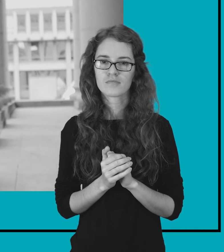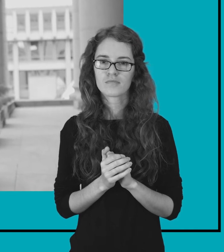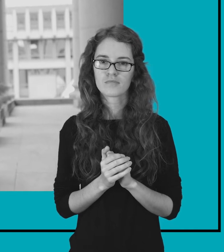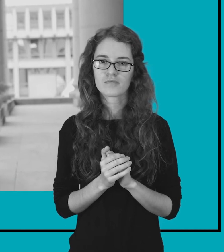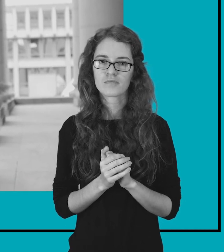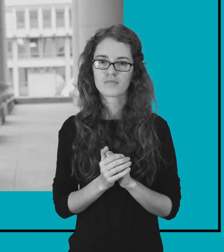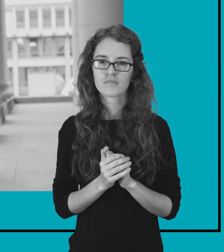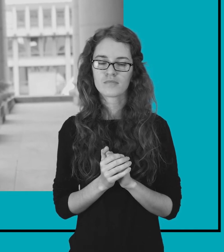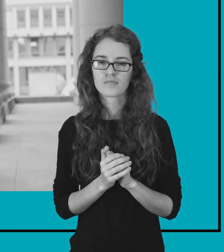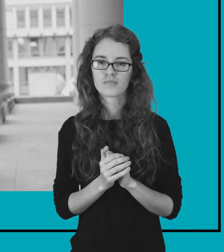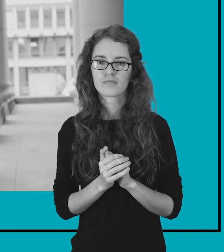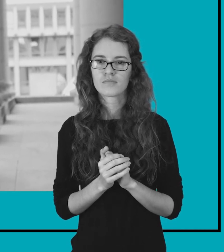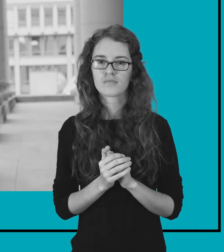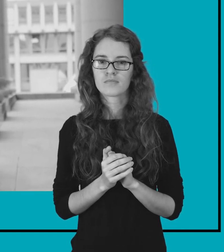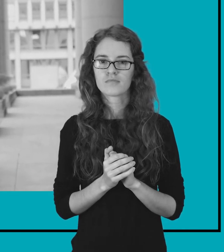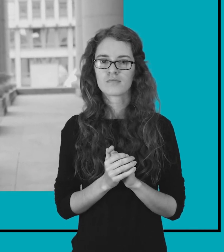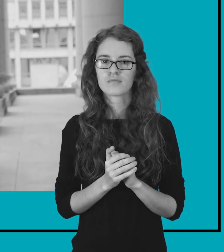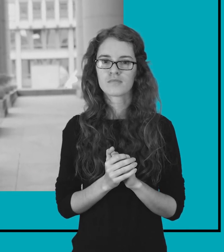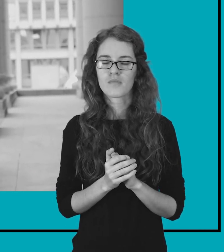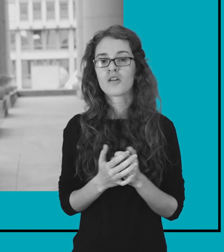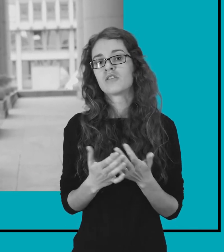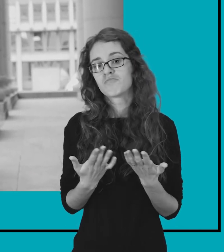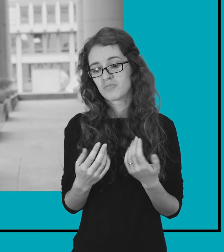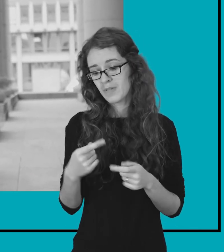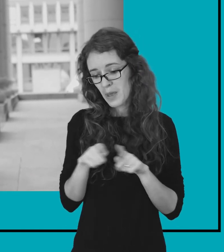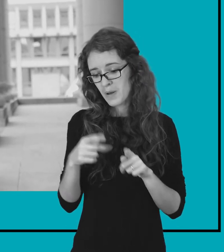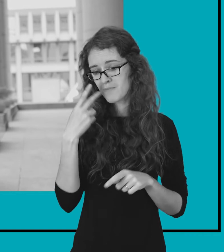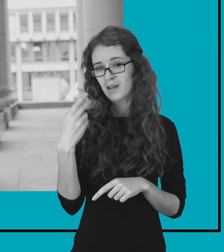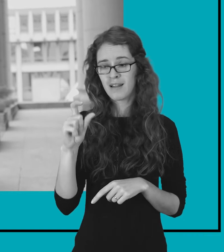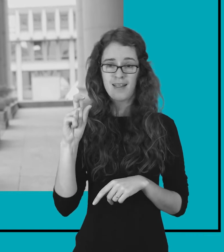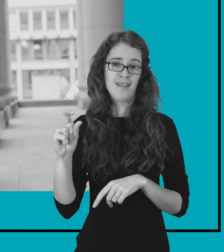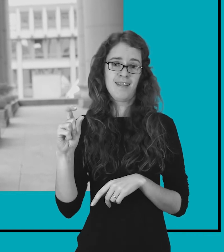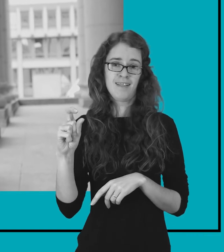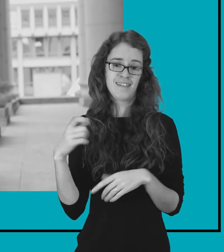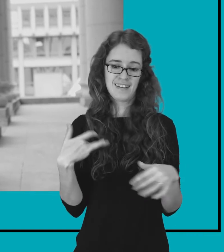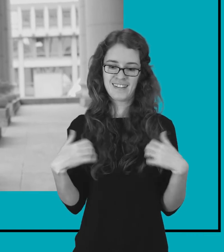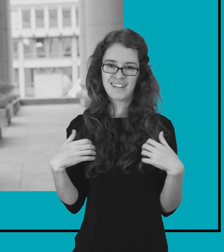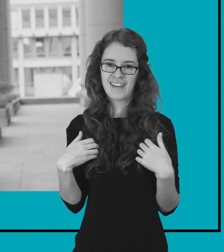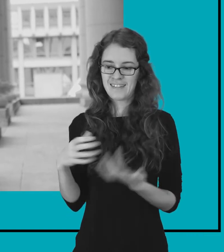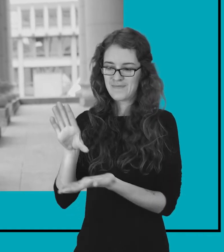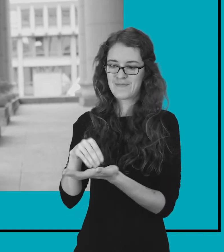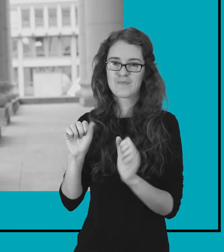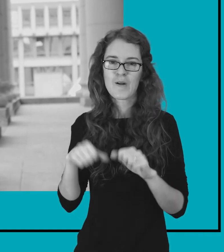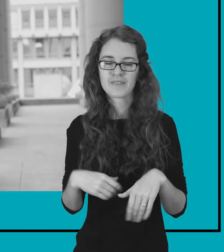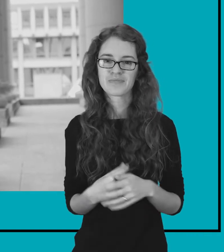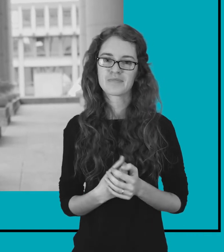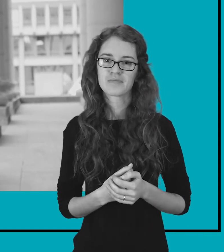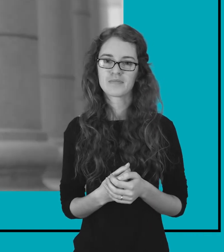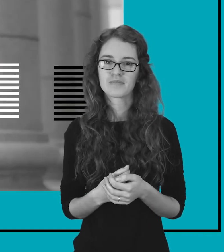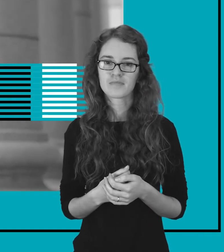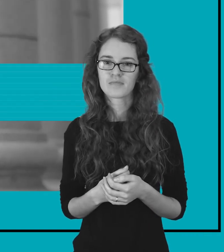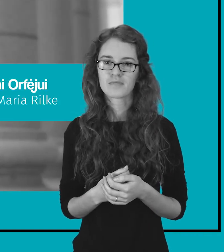rašymo stilių. Tai va, ir jinai plona. Tai čia galima tokiai veikt labai greitai.